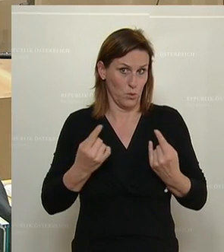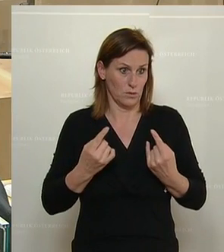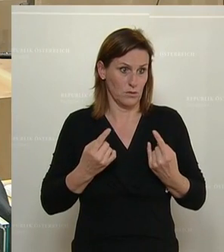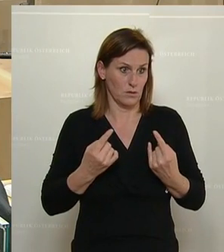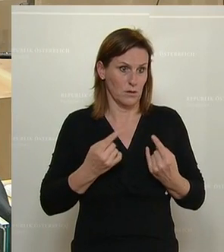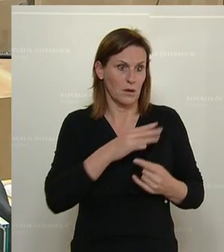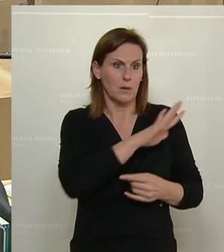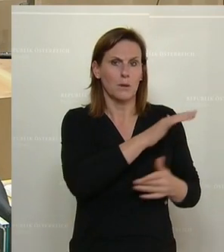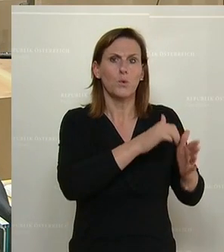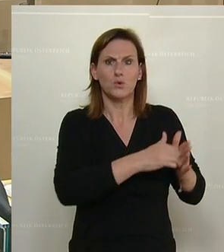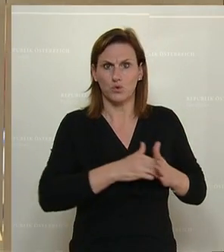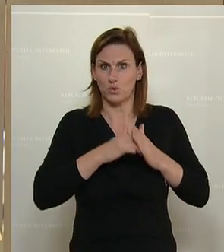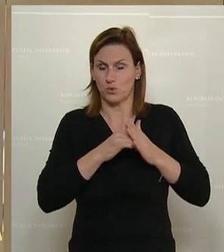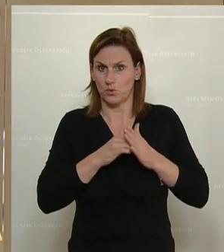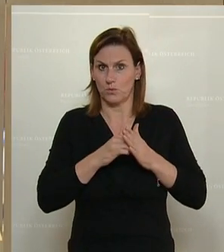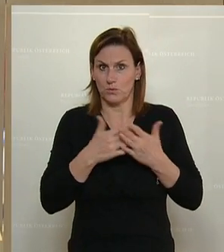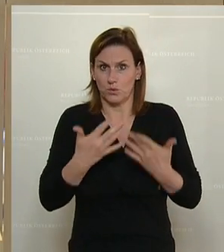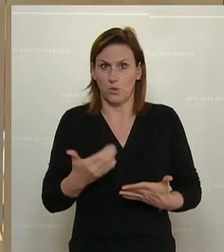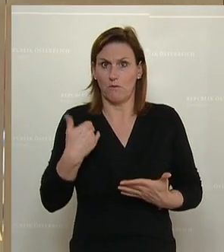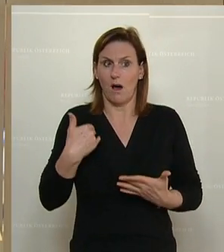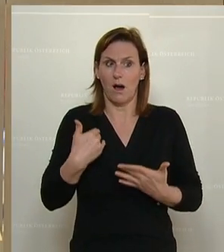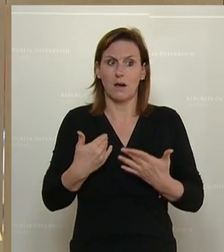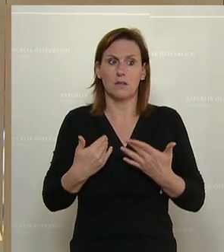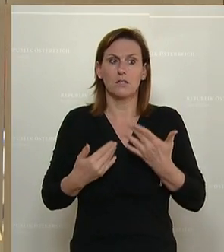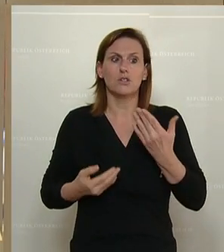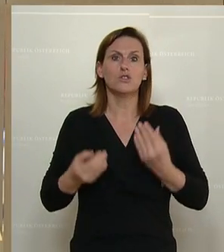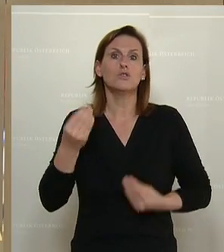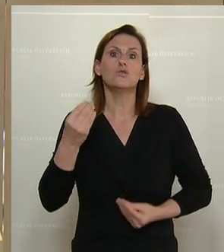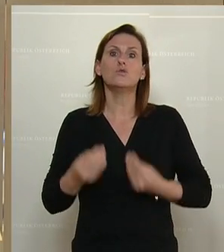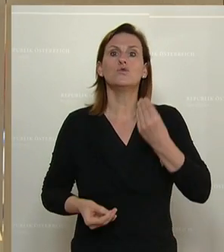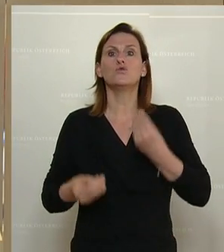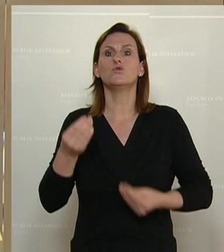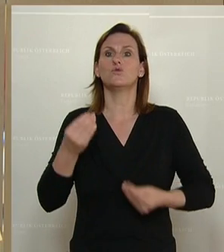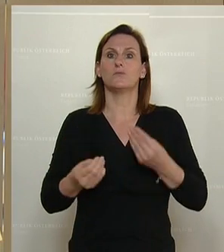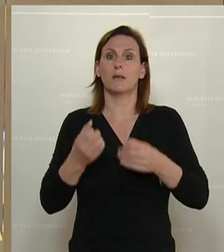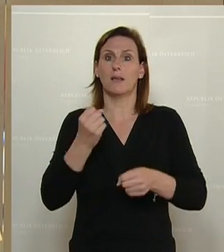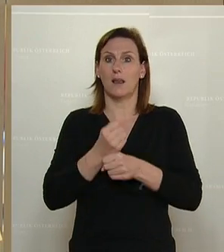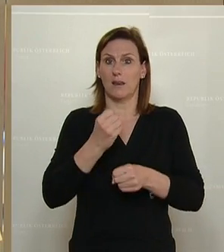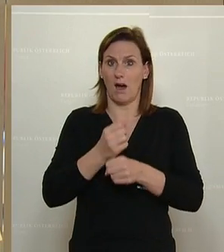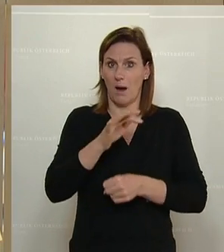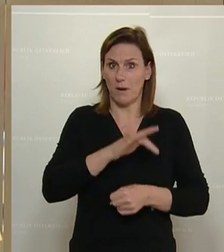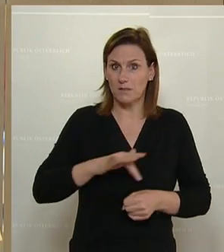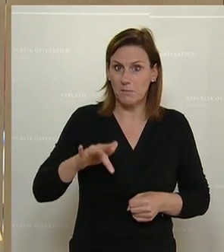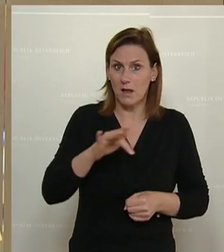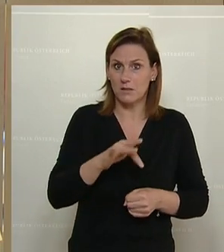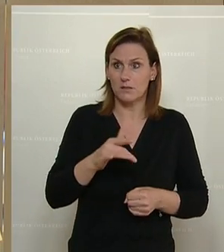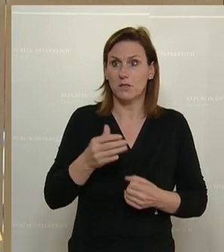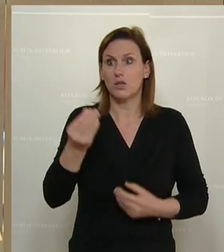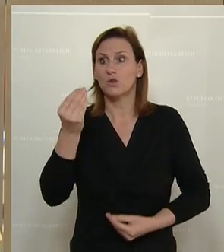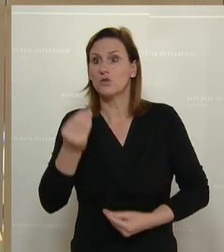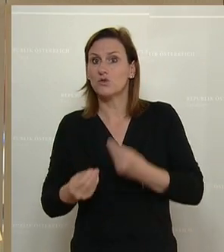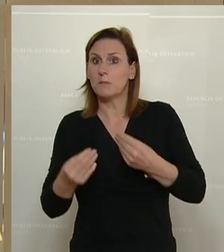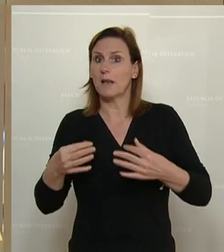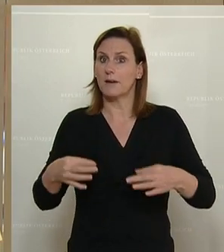Unterstützung übrigens, damit spielen Sie mit den Arbeitsplätzen, mit der Gesundheit